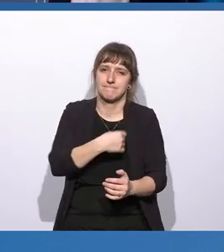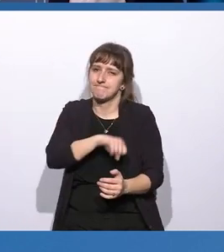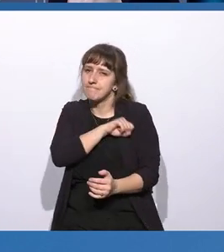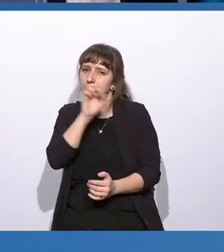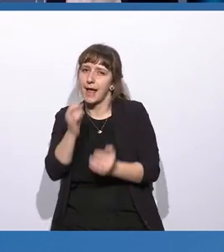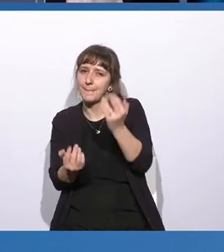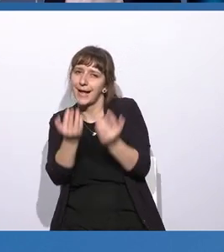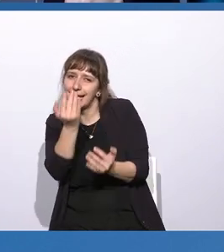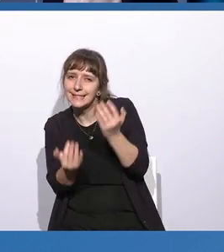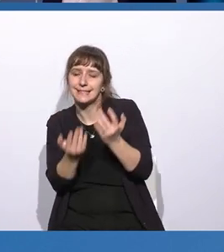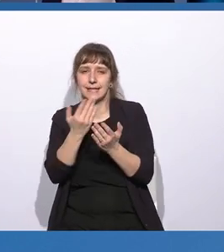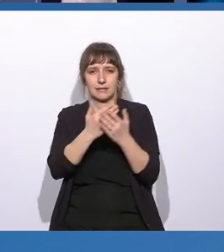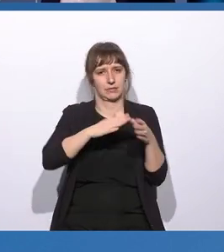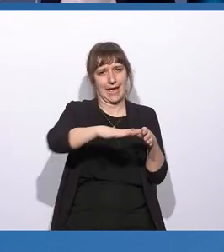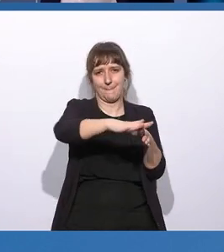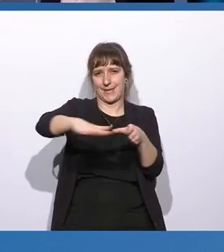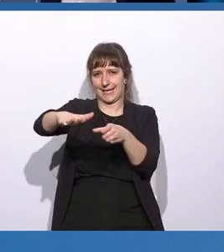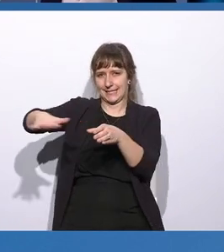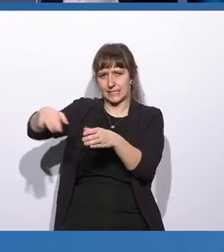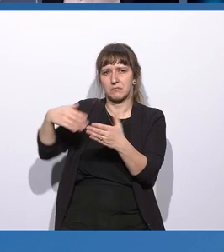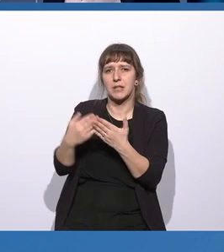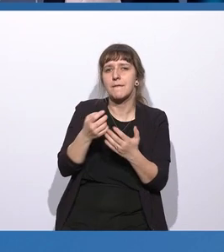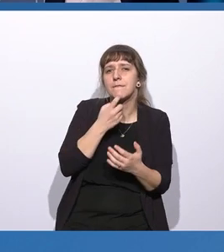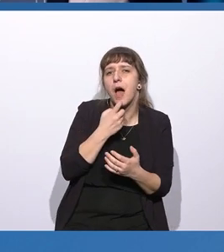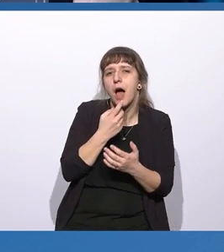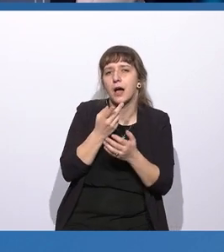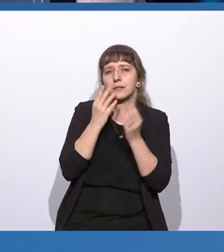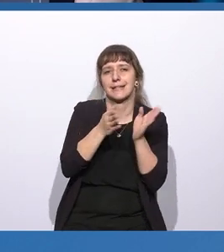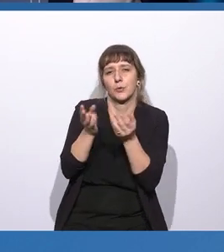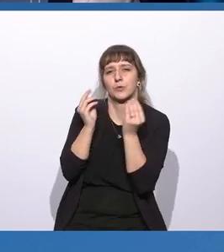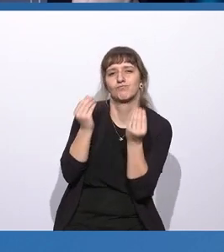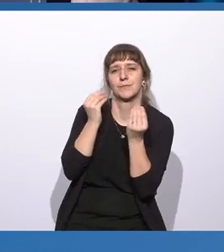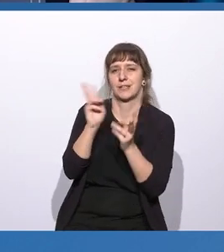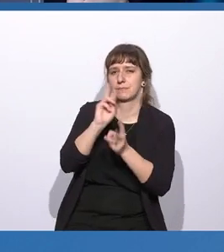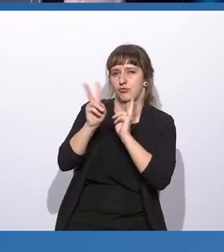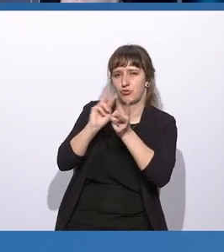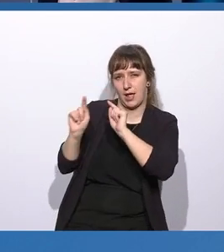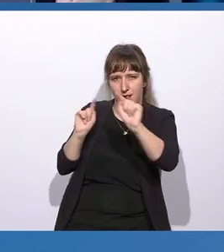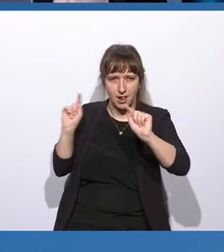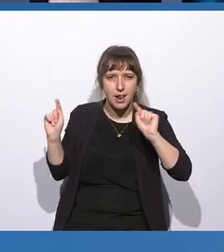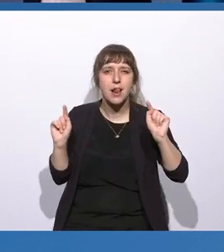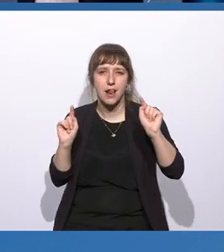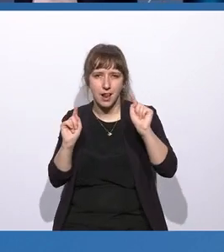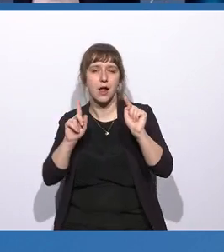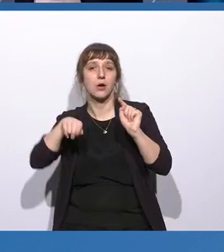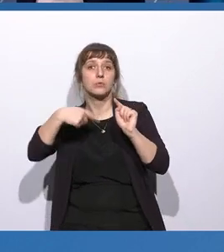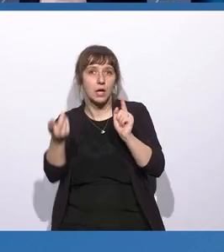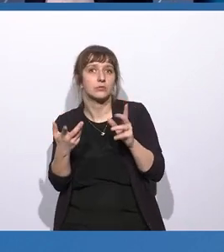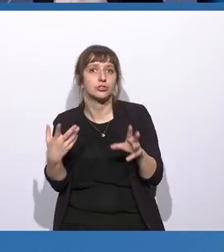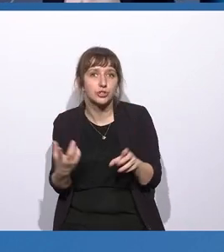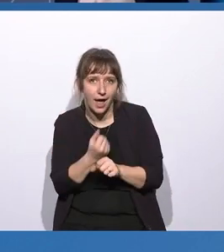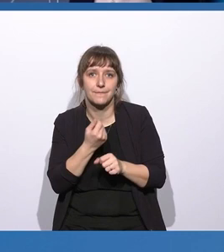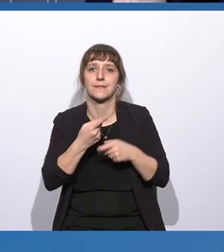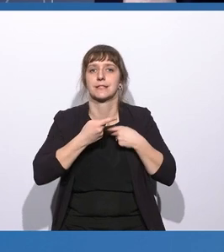welchen Gebieten werden welche Warenkategorien bestellt und dadurch die Transportwege verringern.